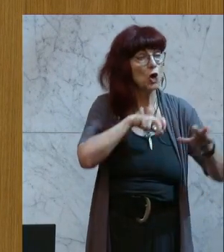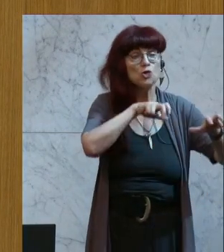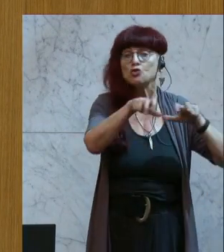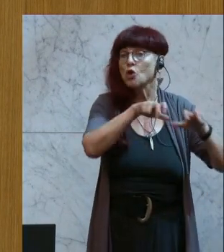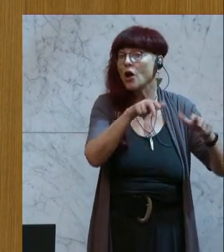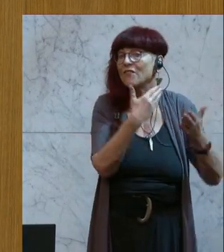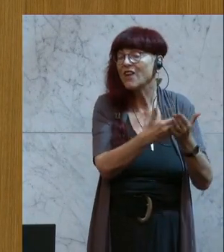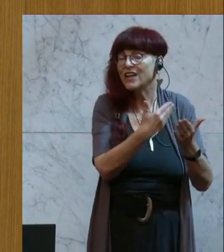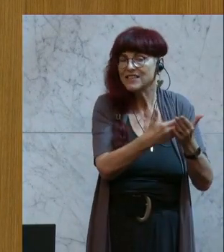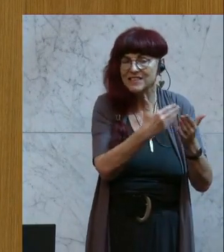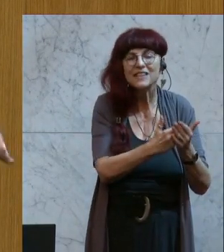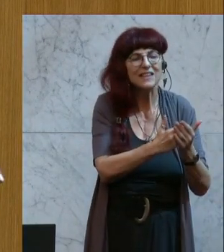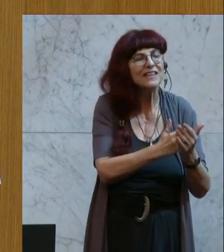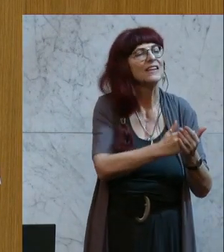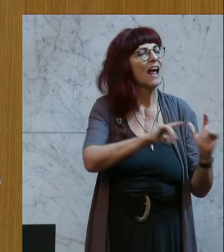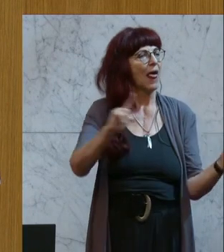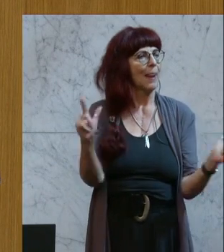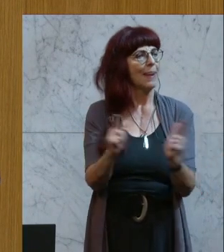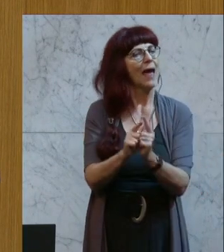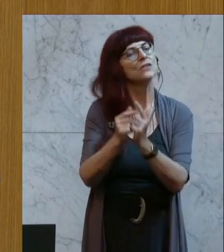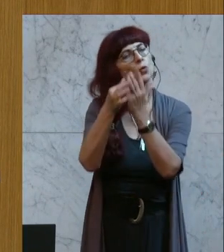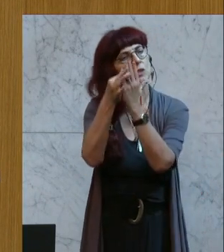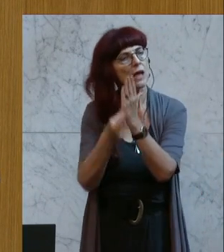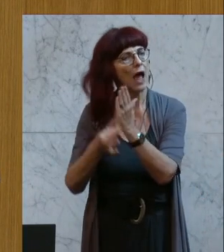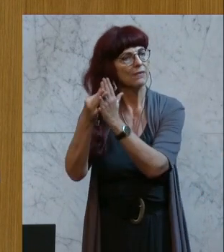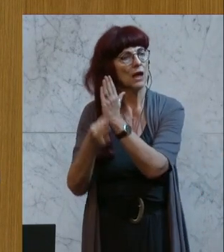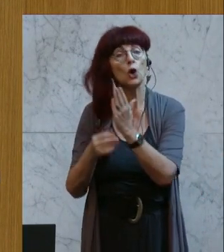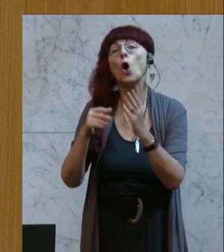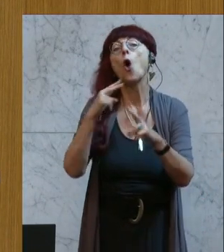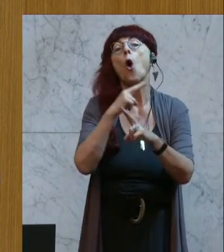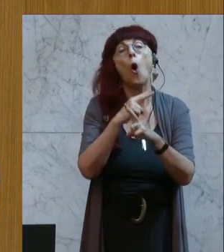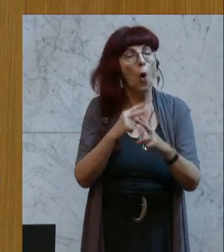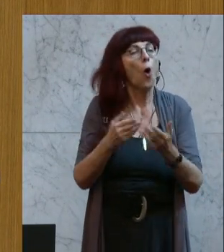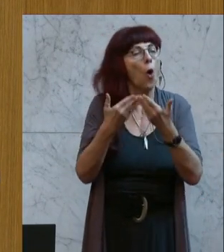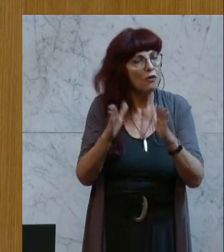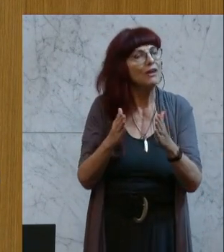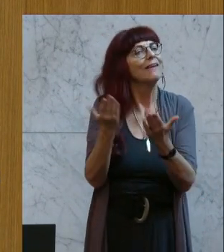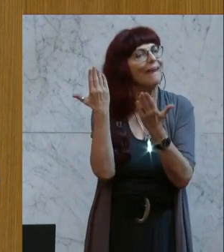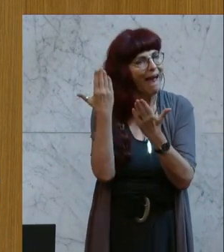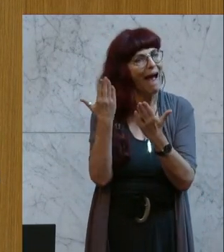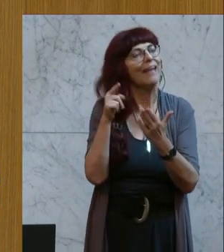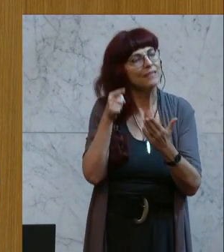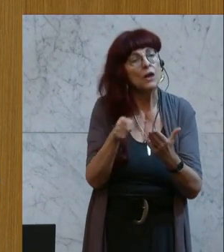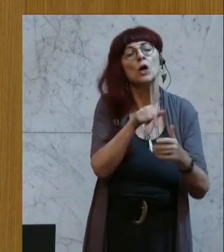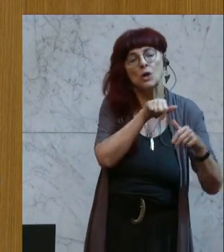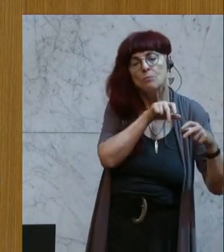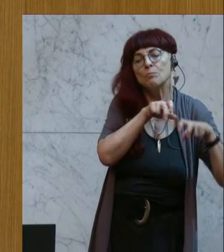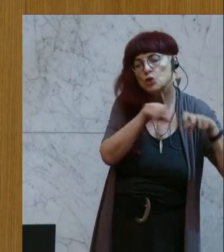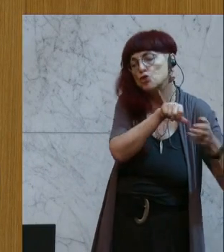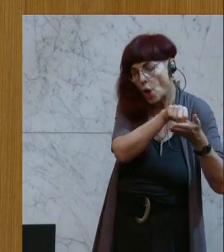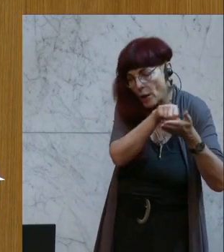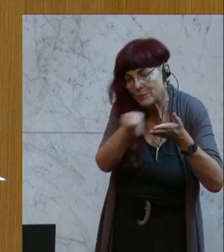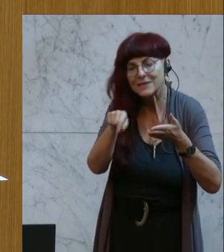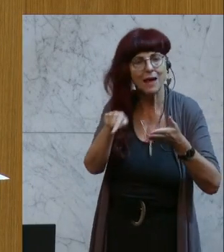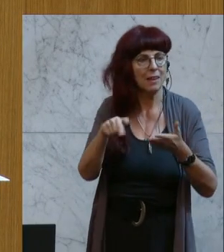Beiträge, die den Leistungskatalog, den die öffentliche Hand anbietet, finanziert. Man kann eh Steuern senken,